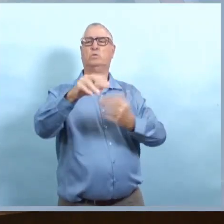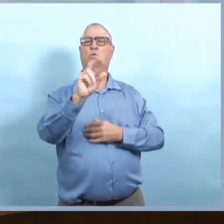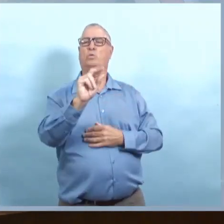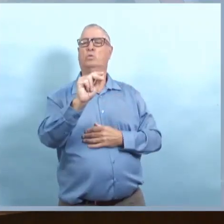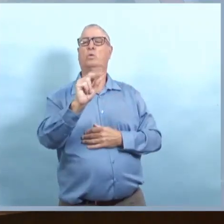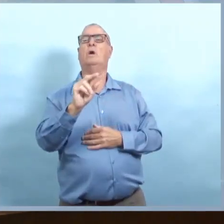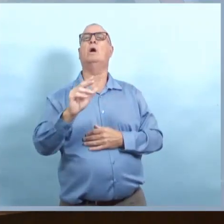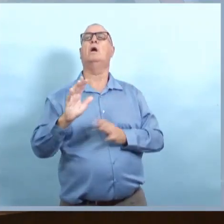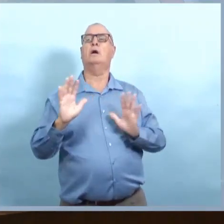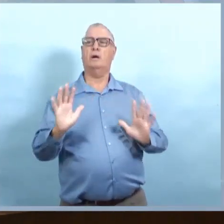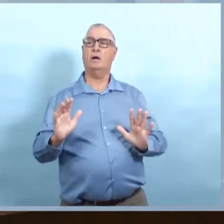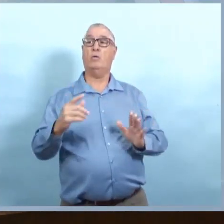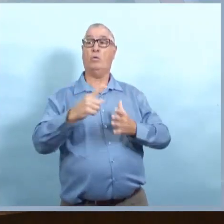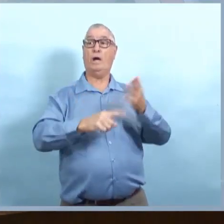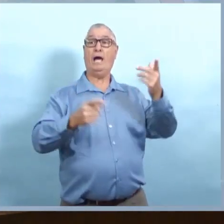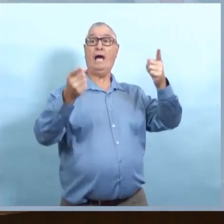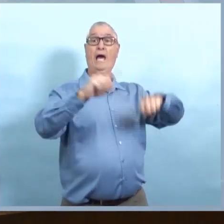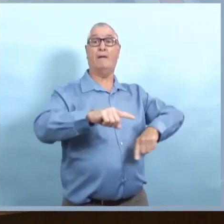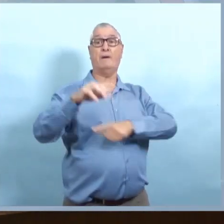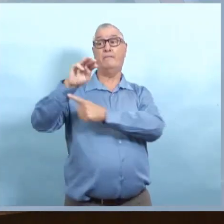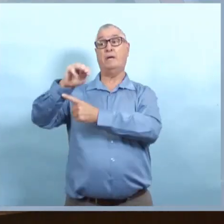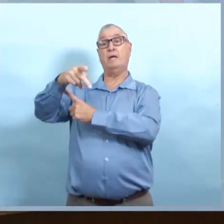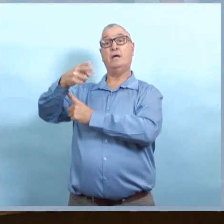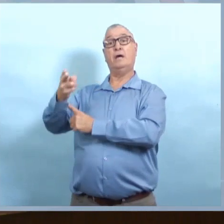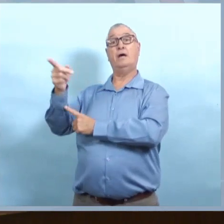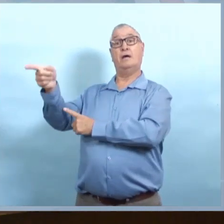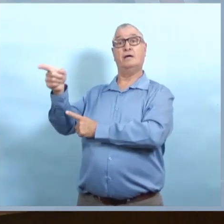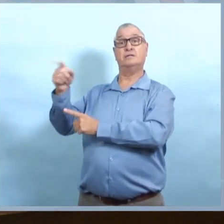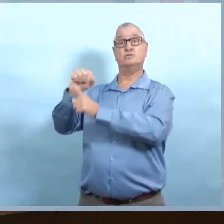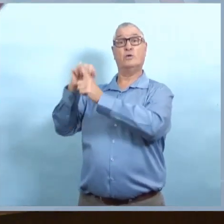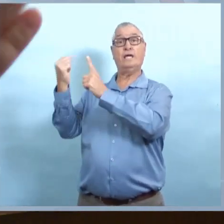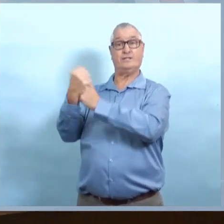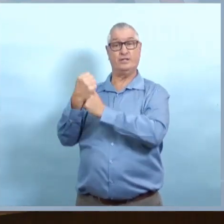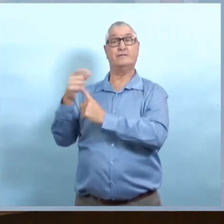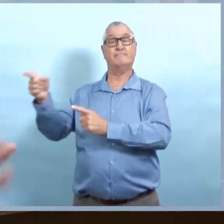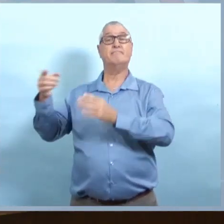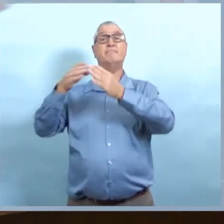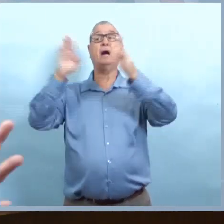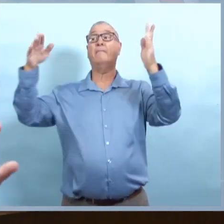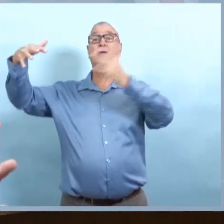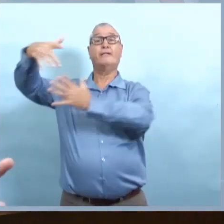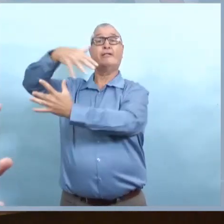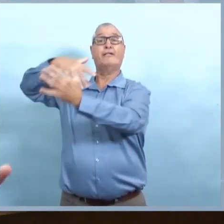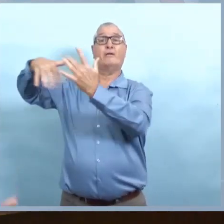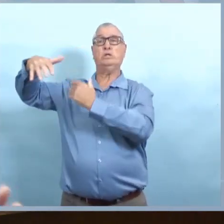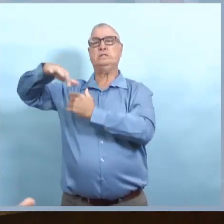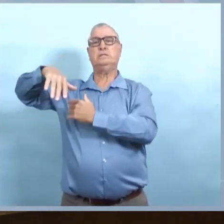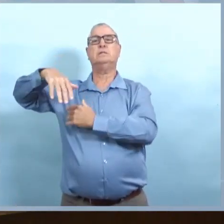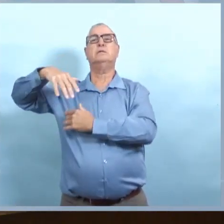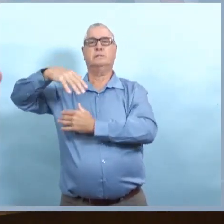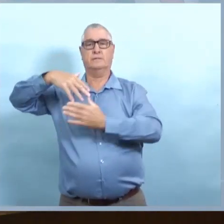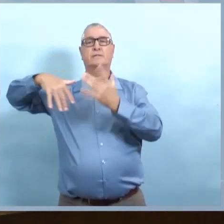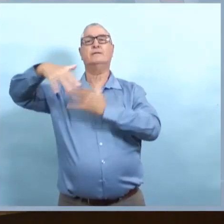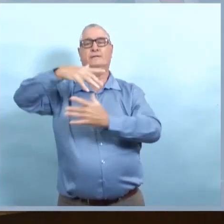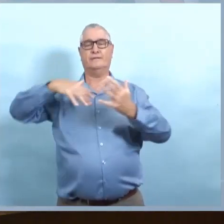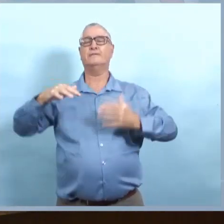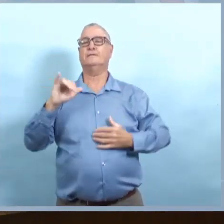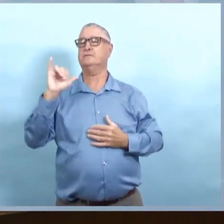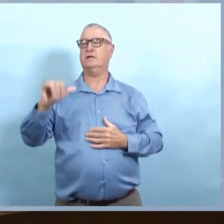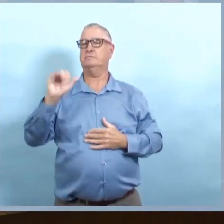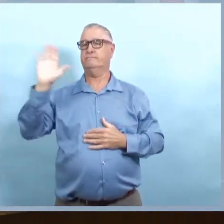Et ce sont donc les premiers ordres où nous nous adressons